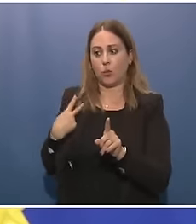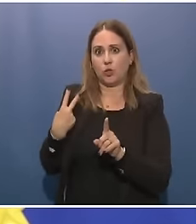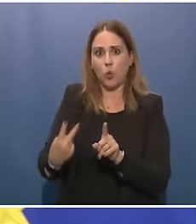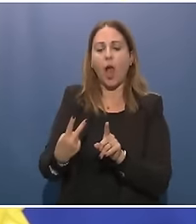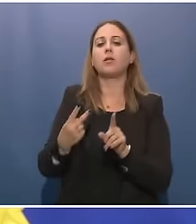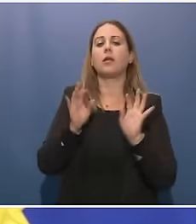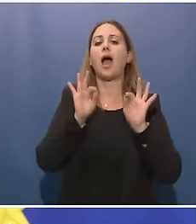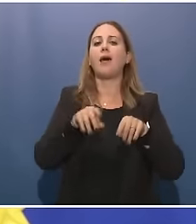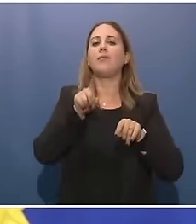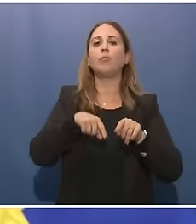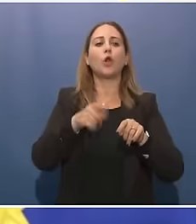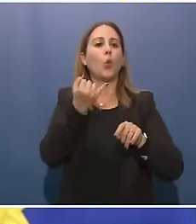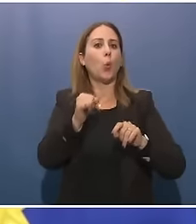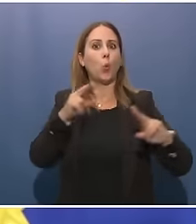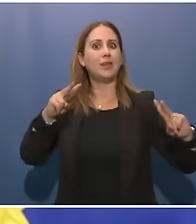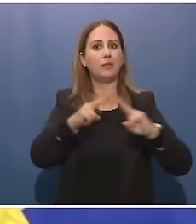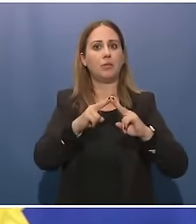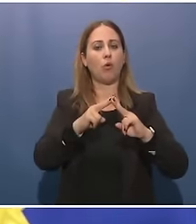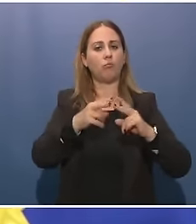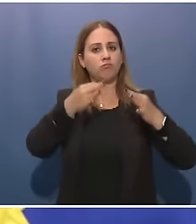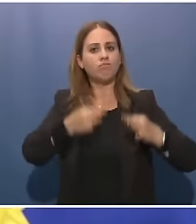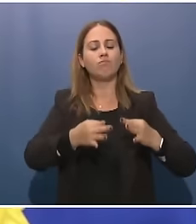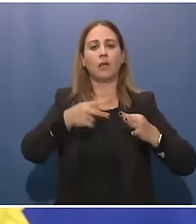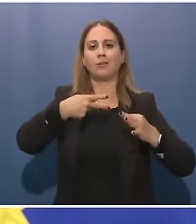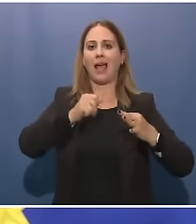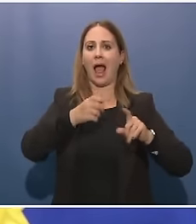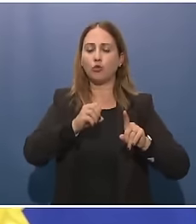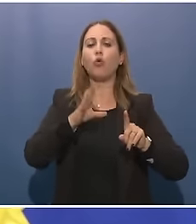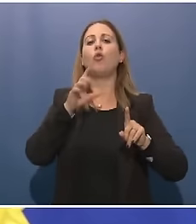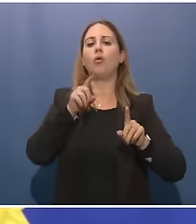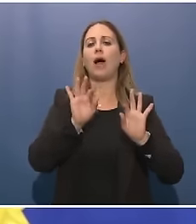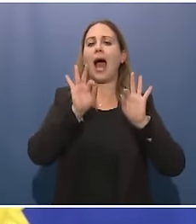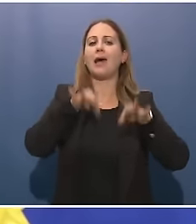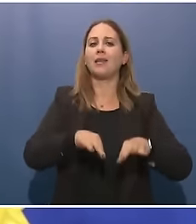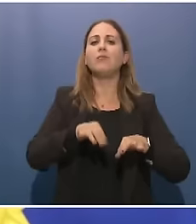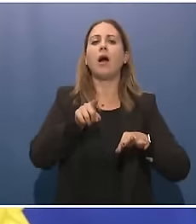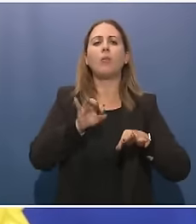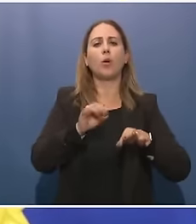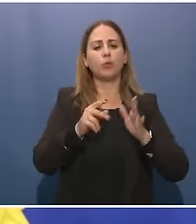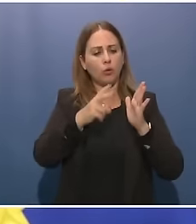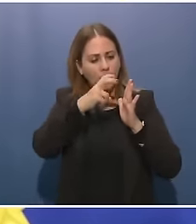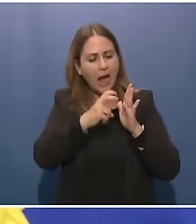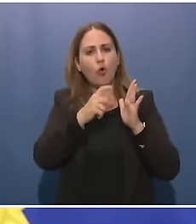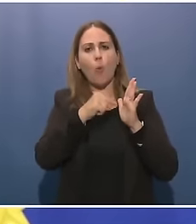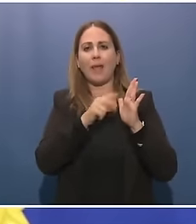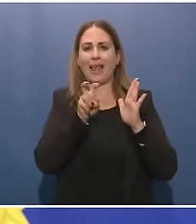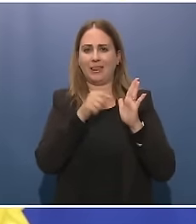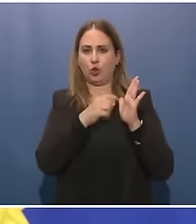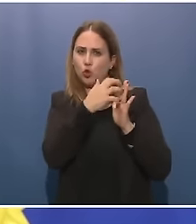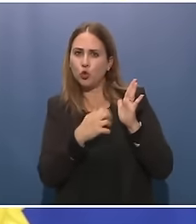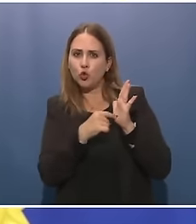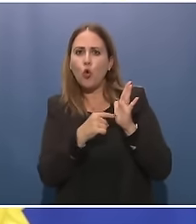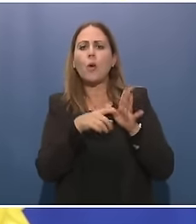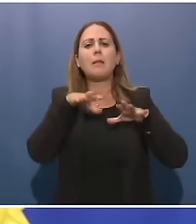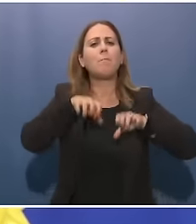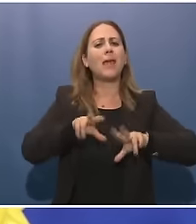Nato anche a realizzare uno specifico capitolo delle conclusioni che parlava proprio di un rinnovato impegno con degli strumenti da mettere